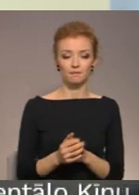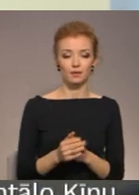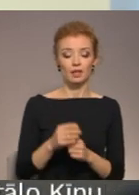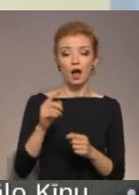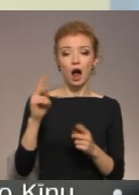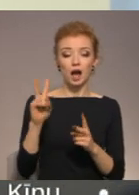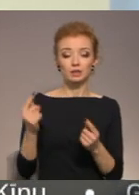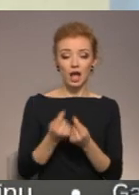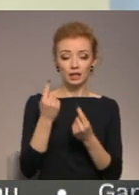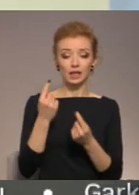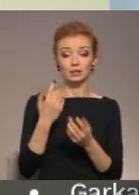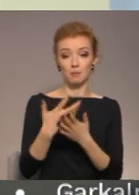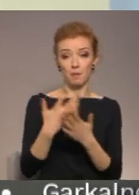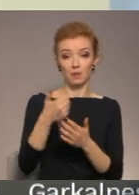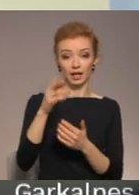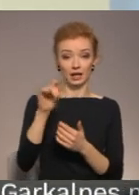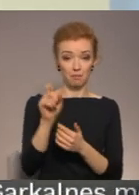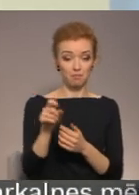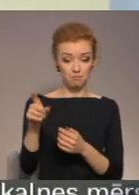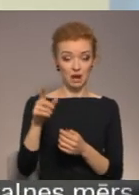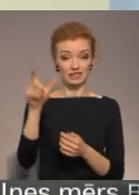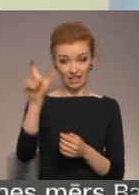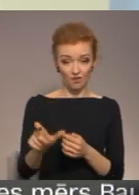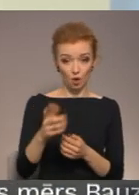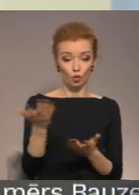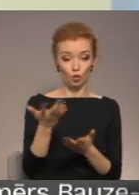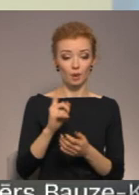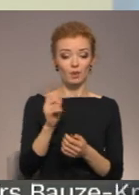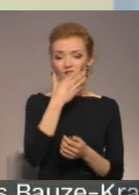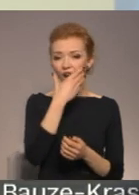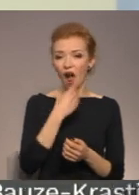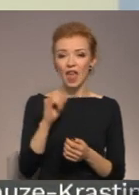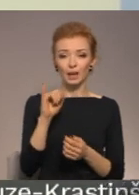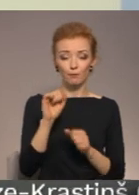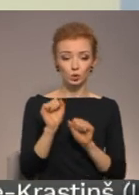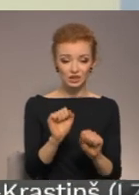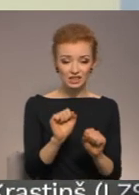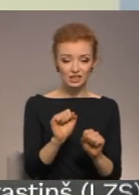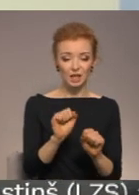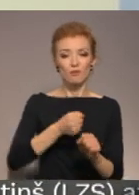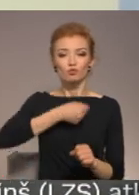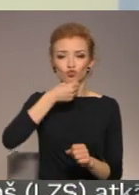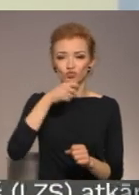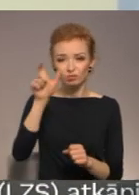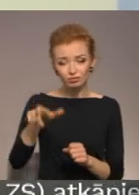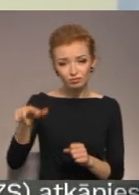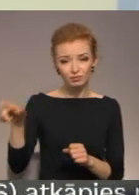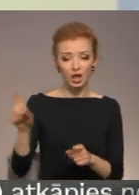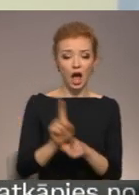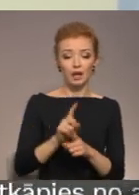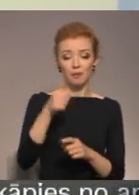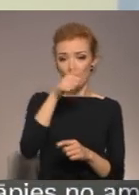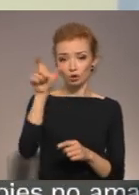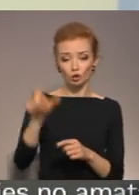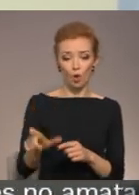attiecas kā piegrīpes uz cilvēkiem, kuriem ir novaināta imunasistēma, gadus vecie cilvēki un arī personas